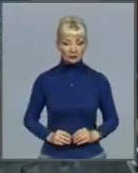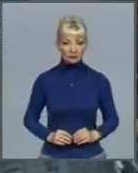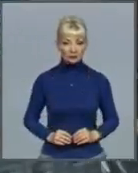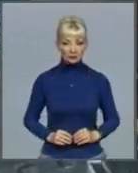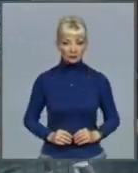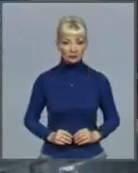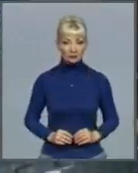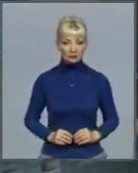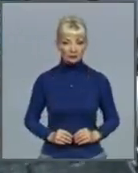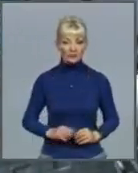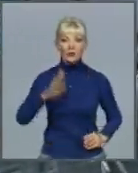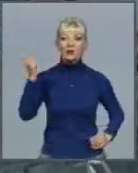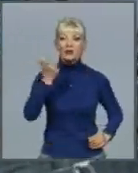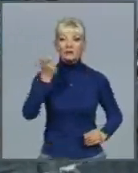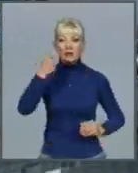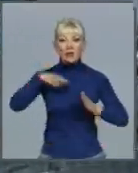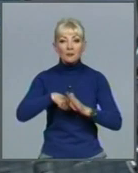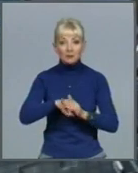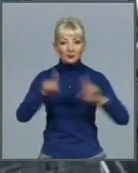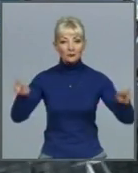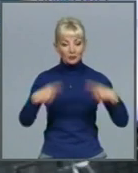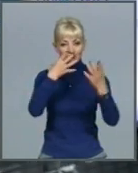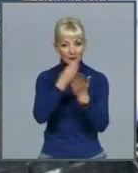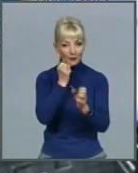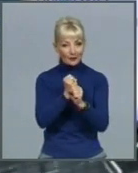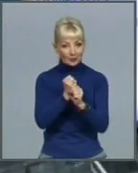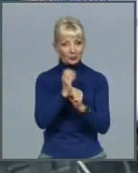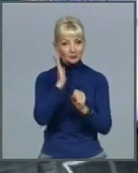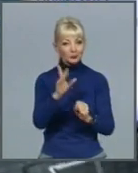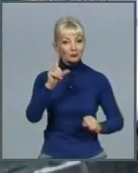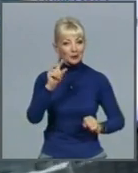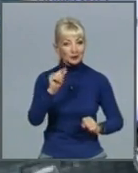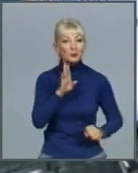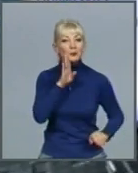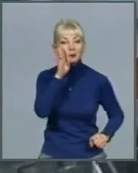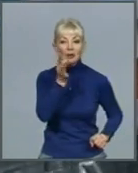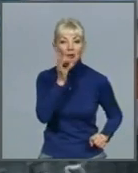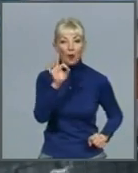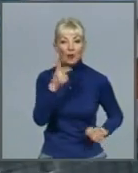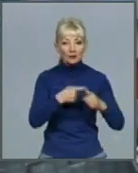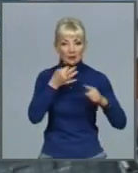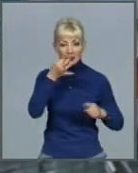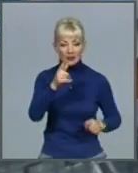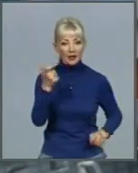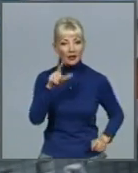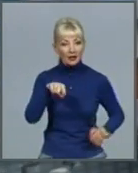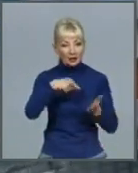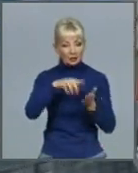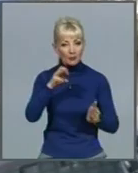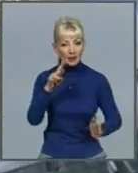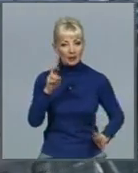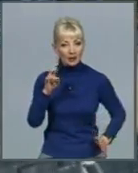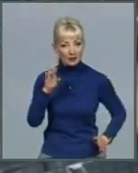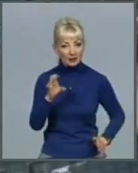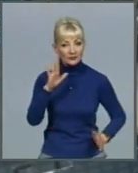Харківська підземка відновлює свою роботу. Станеться це у понеділок рано вранці. Про це заявив харківський міський голова Геннадій Кернес у соціальних мережах.